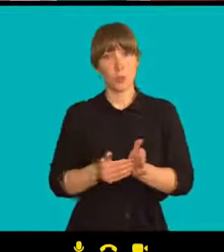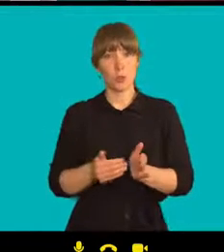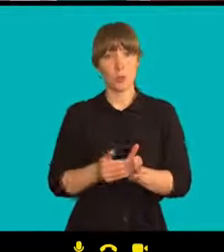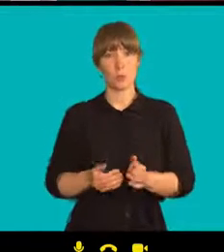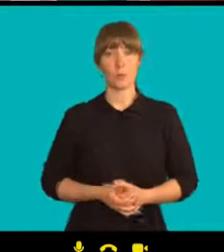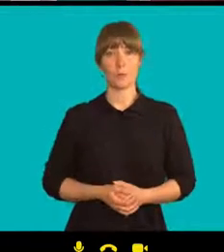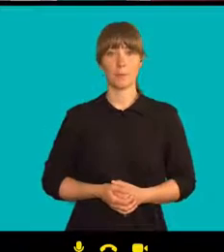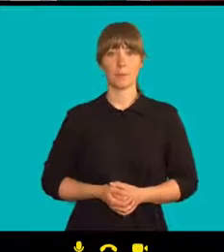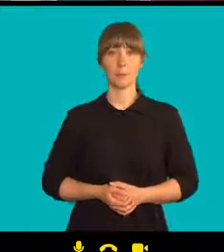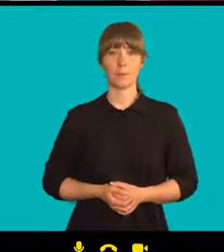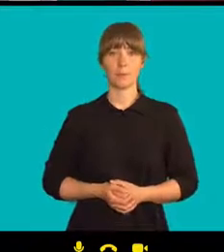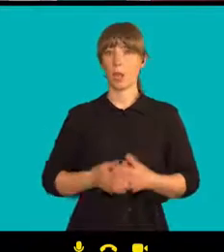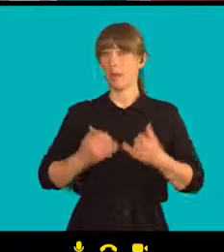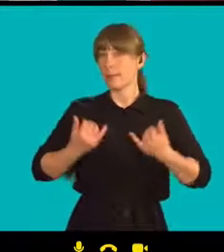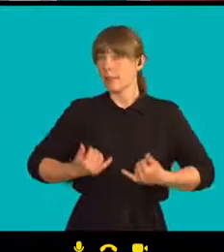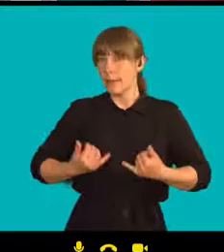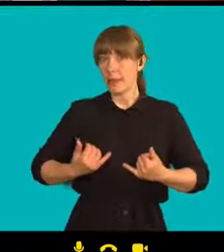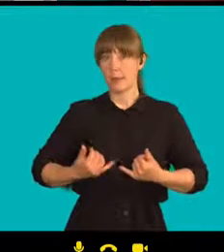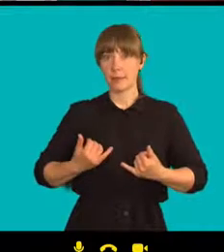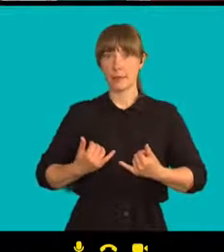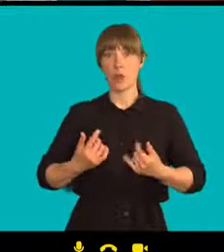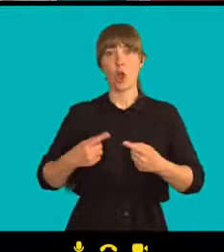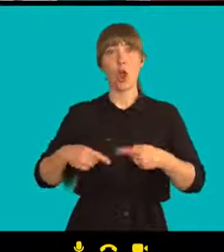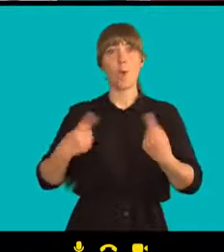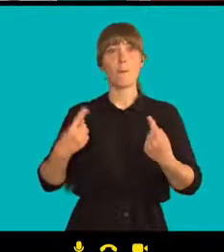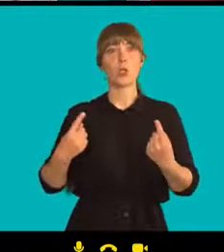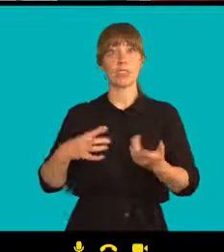Ale pro opozici ne.